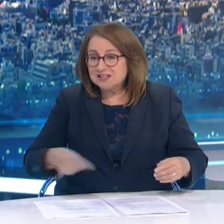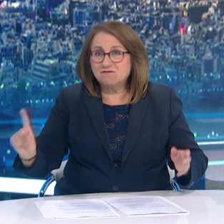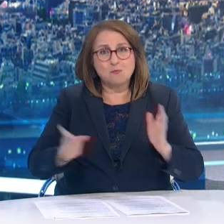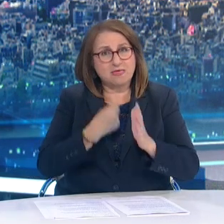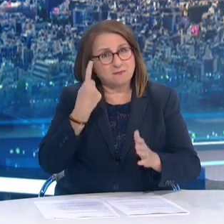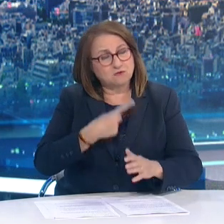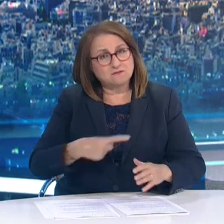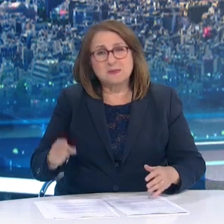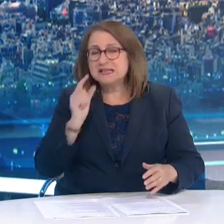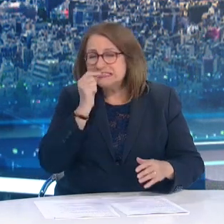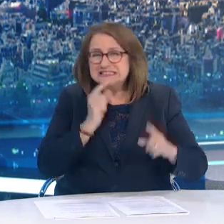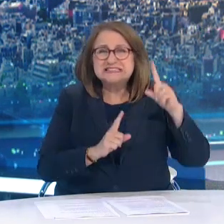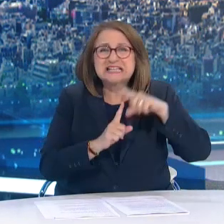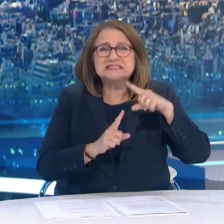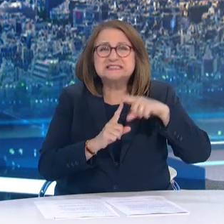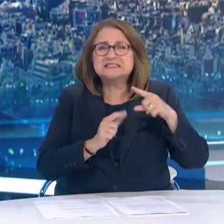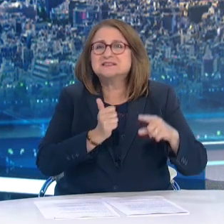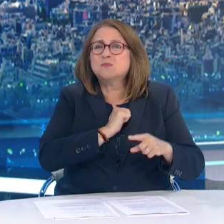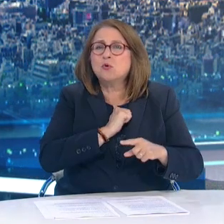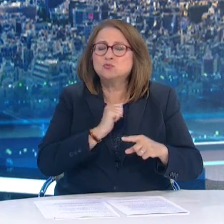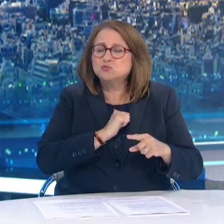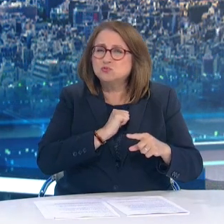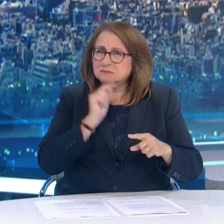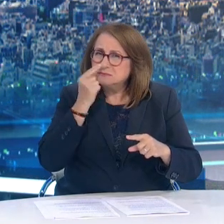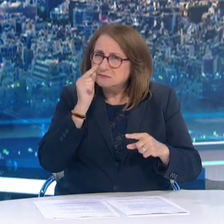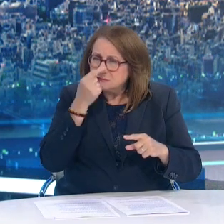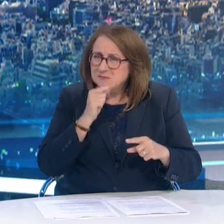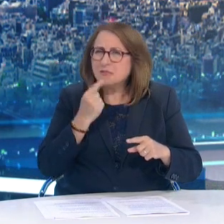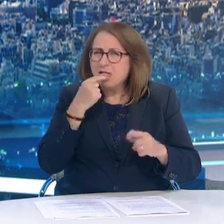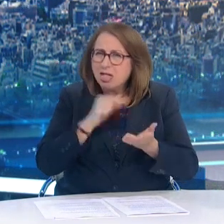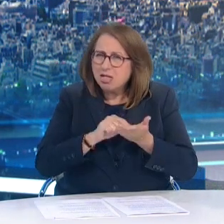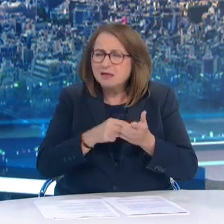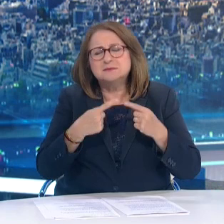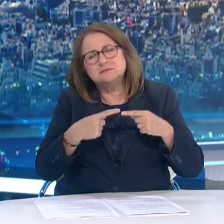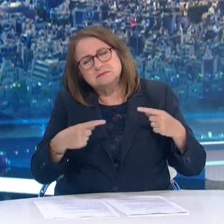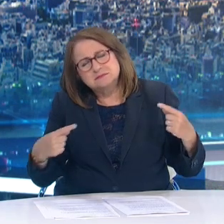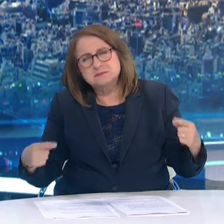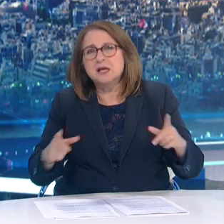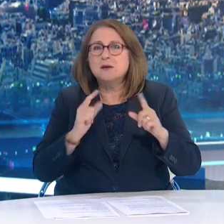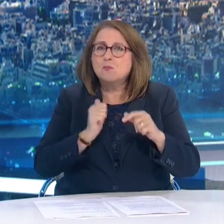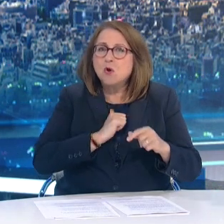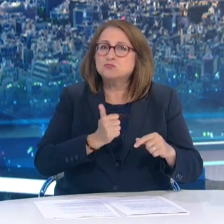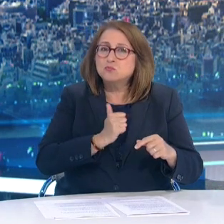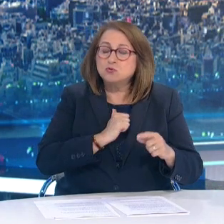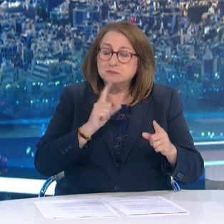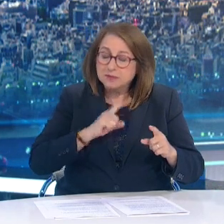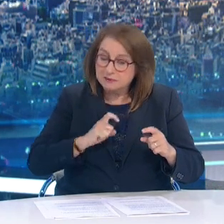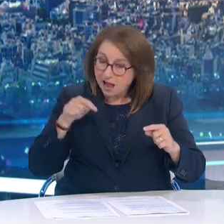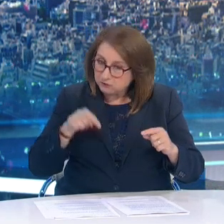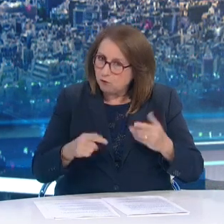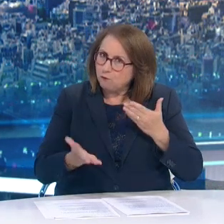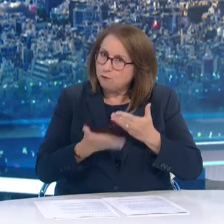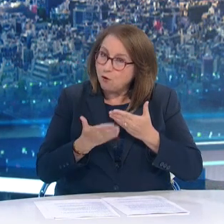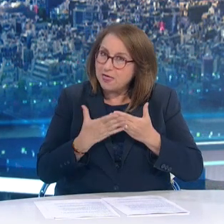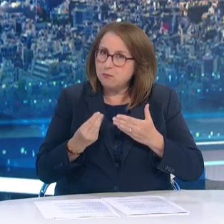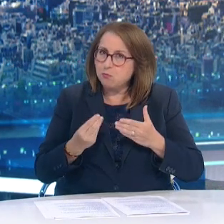ξεχνάμε ότι η συστηματική διενέργεια των self-test από τον περασμένο Απήλιο έχει σημαντικά συμβάλει στον έλεγχο της πανδημίας στη χώρα μας.